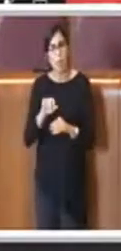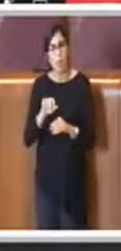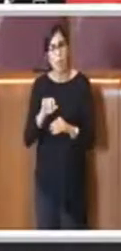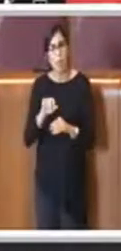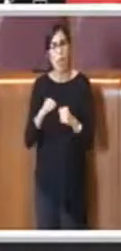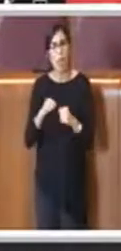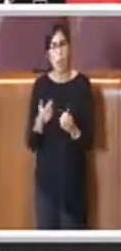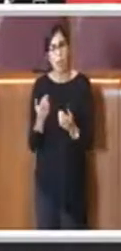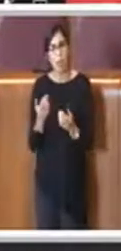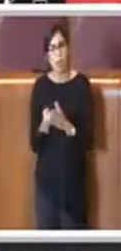mozione. Grazie.